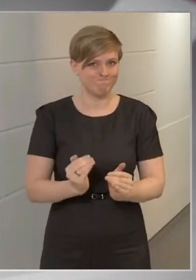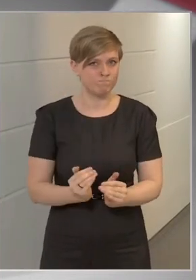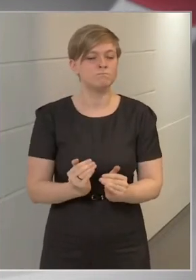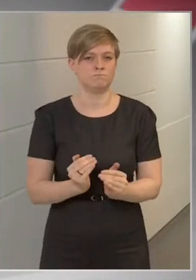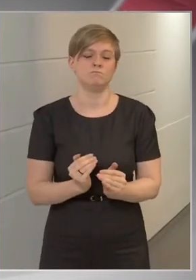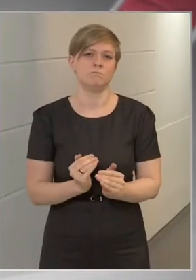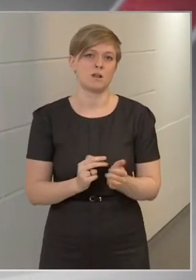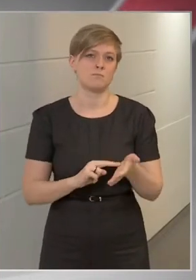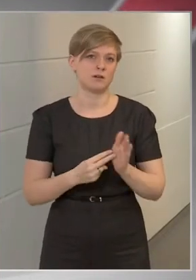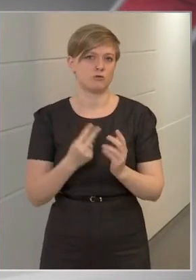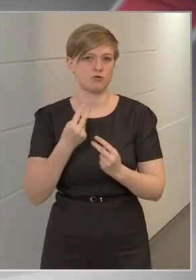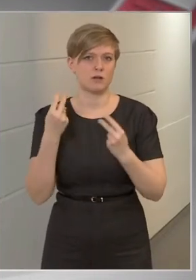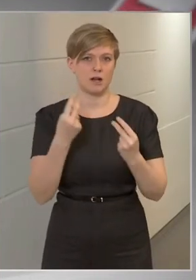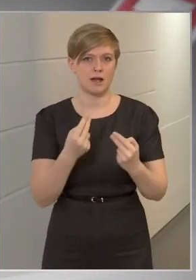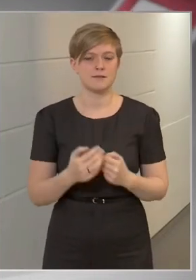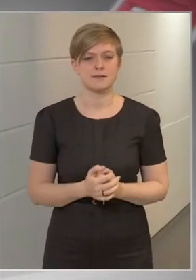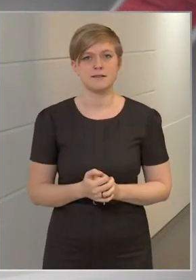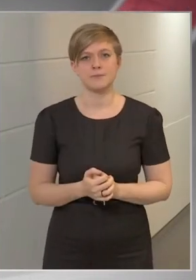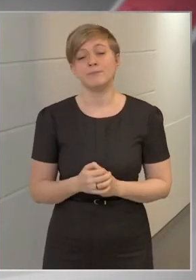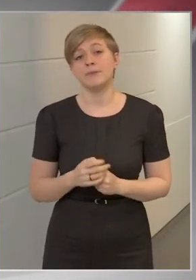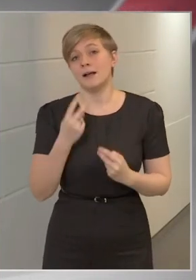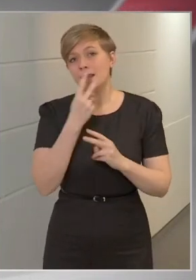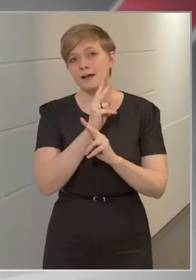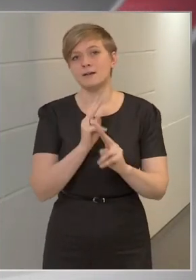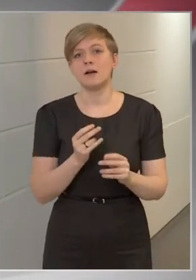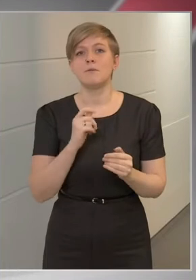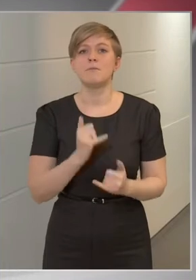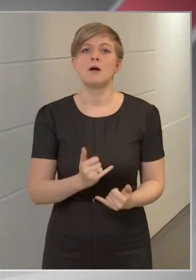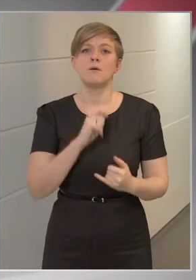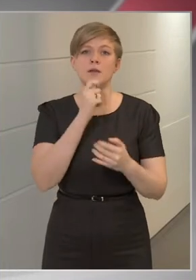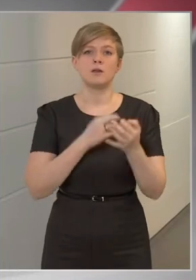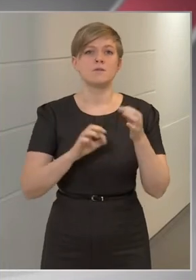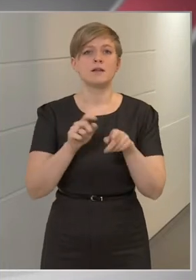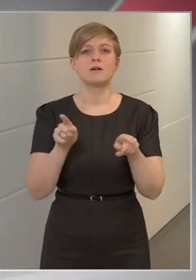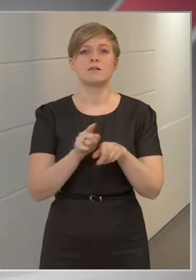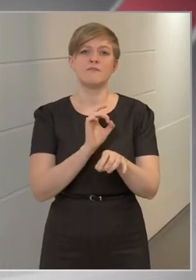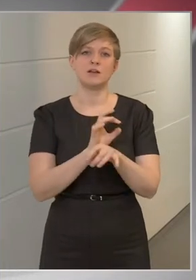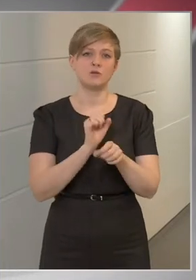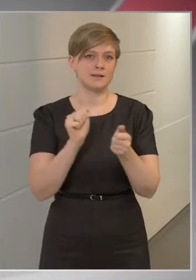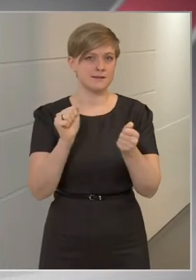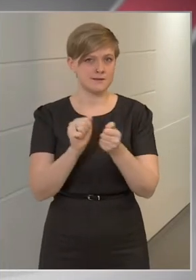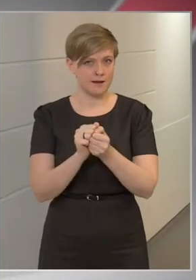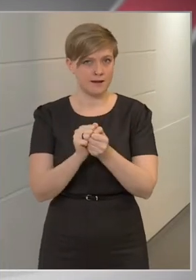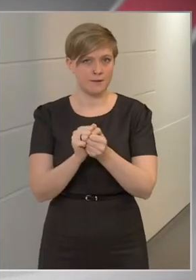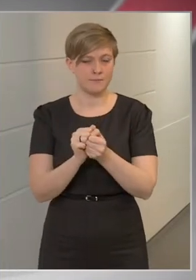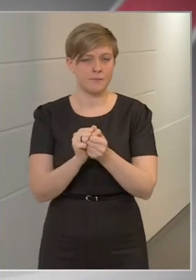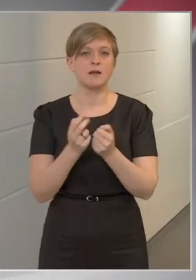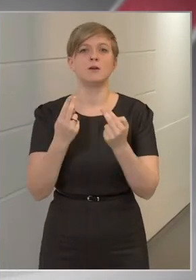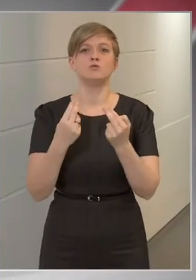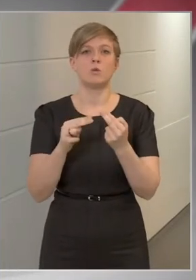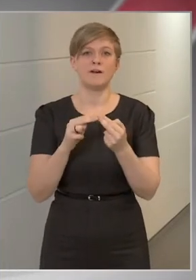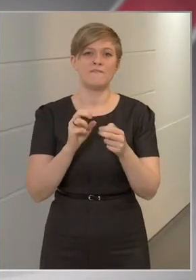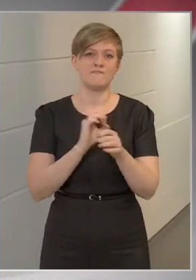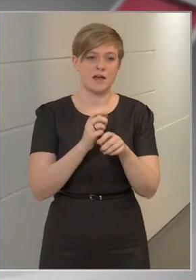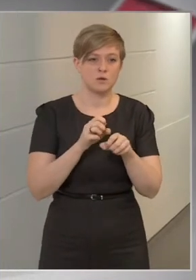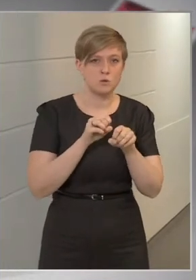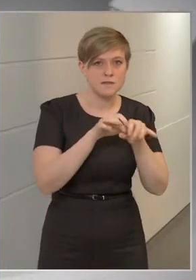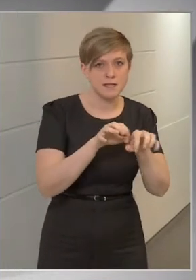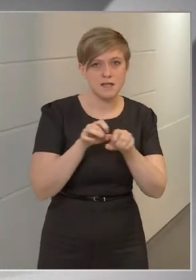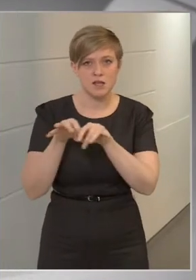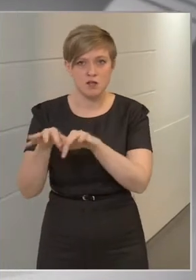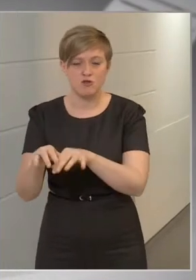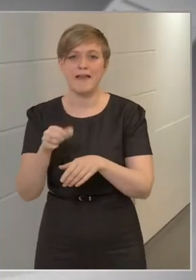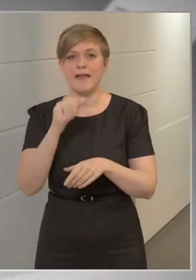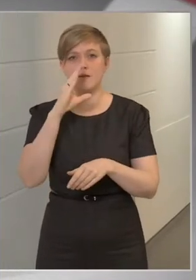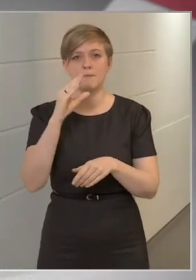ez praktikusnak látszik. Azt látni kell, hogy ma Magyarországon az a fertőzési szám, ami a továbbfertőzést mutatja, tehát hogy egy